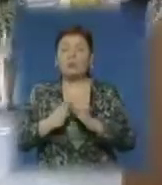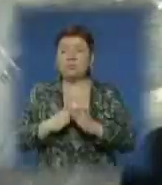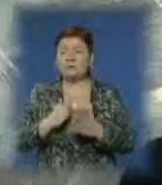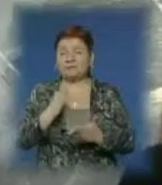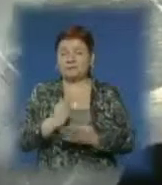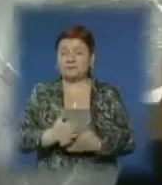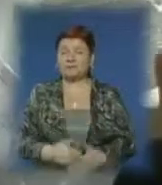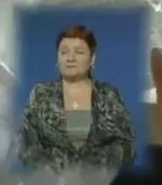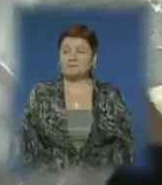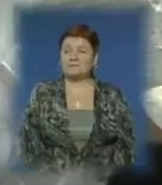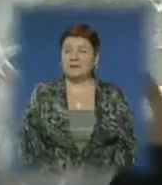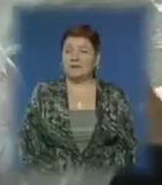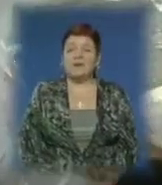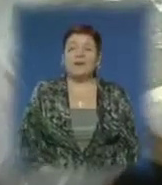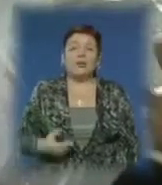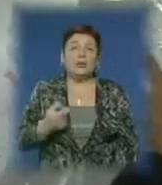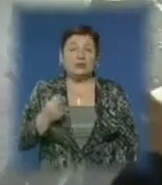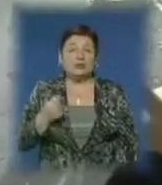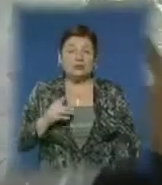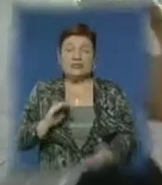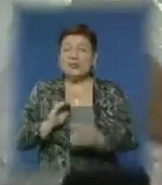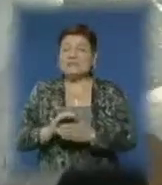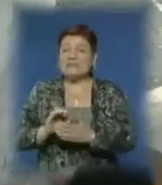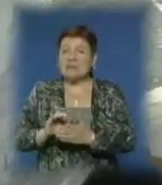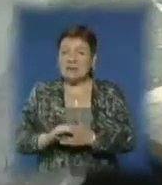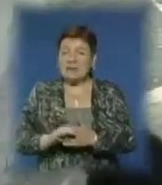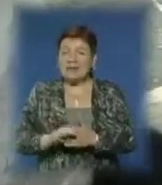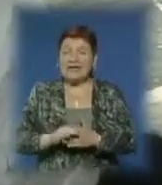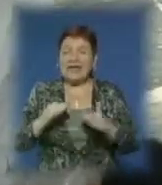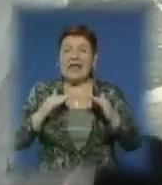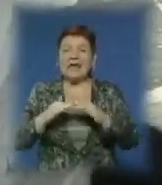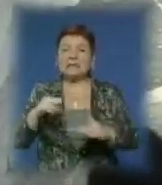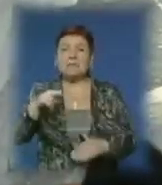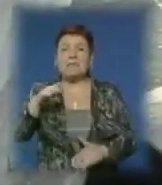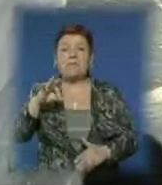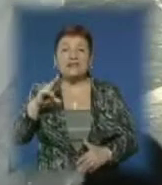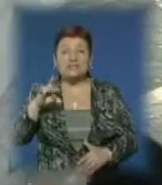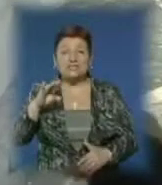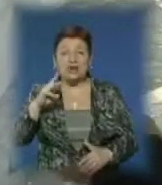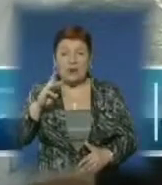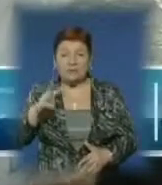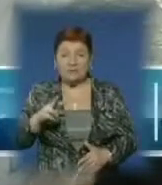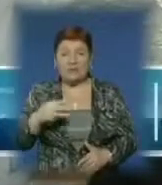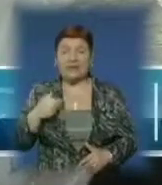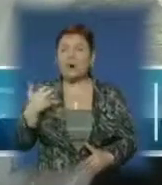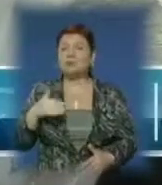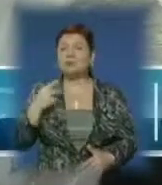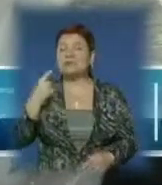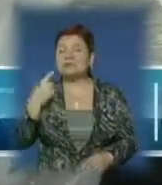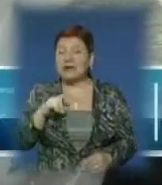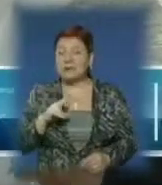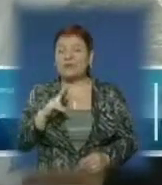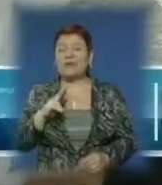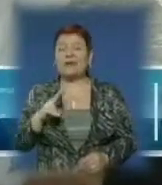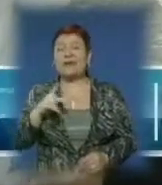мову. Самому треба бути трошки ознайомлені з пасікою. Я ось працюю з чоловіком на пасіці. Я вже знаю, який